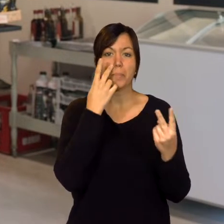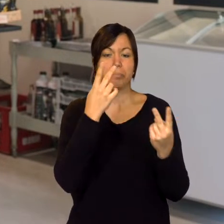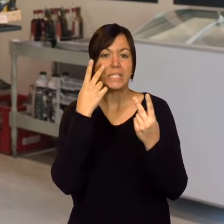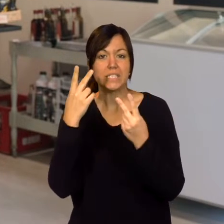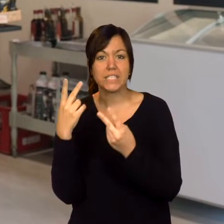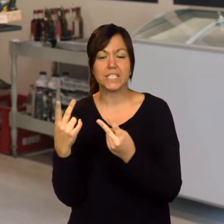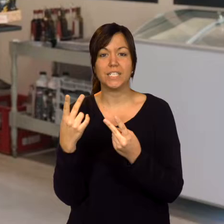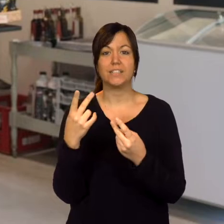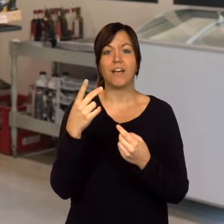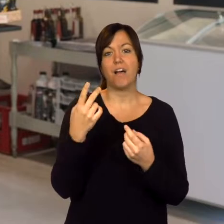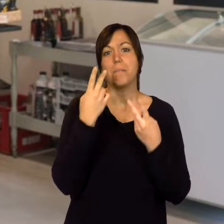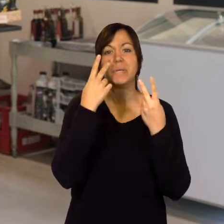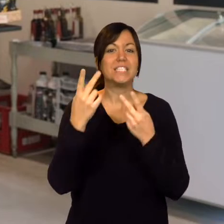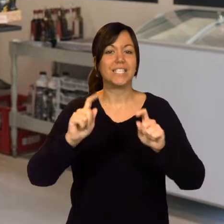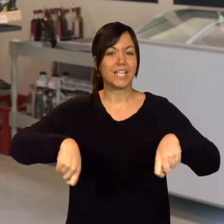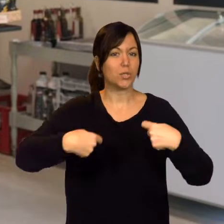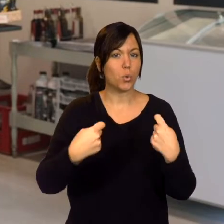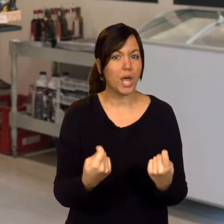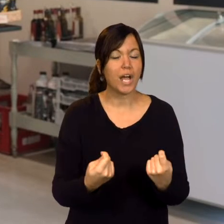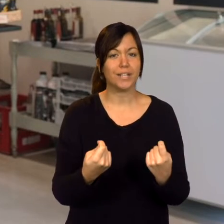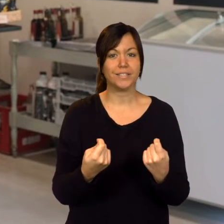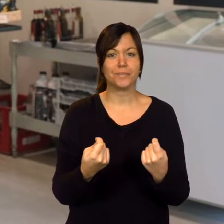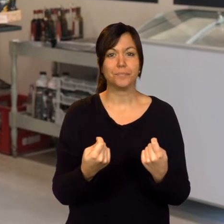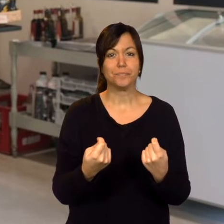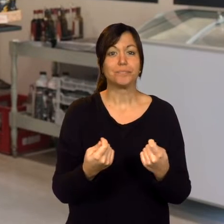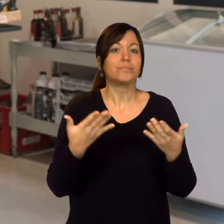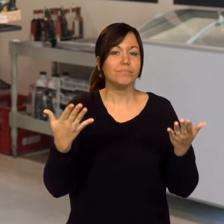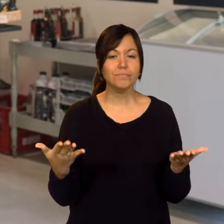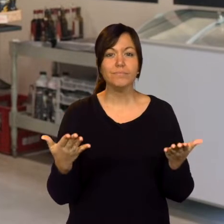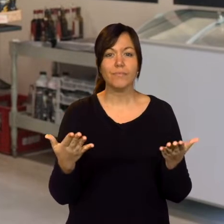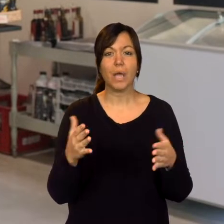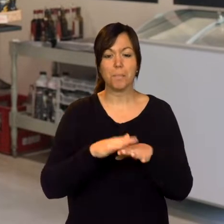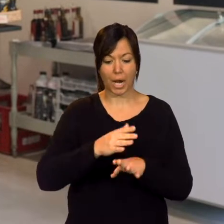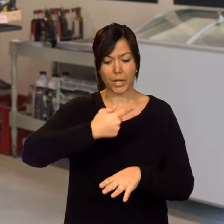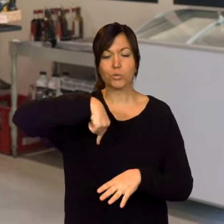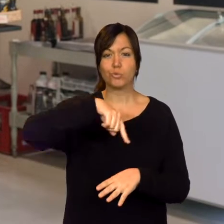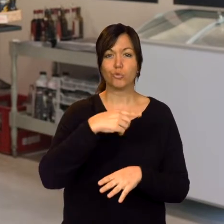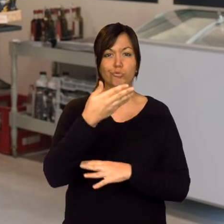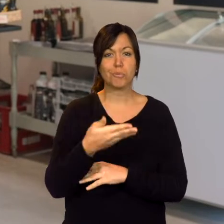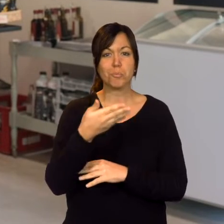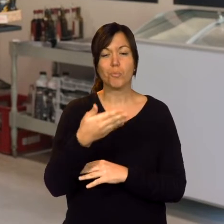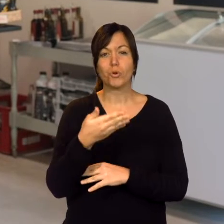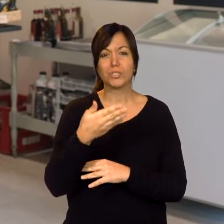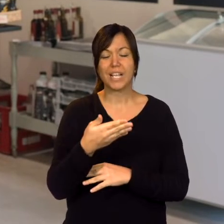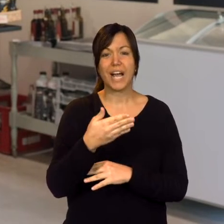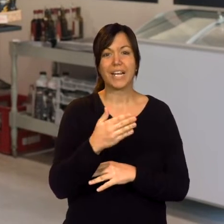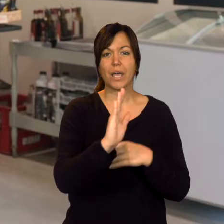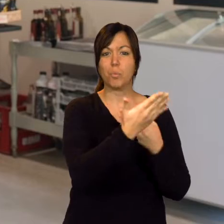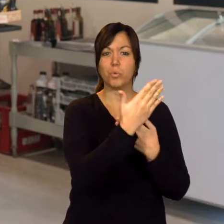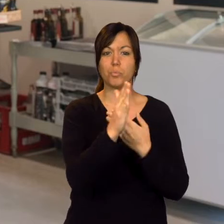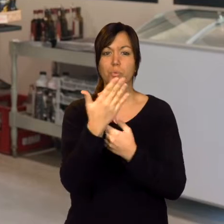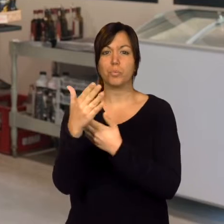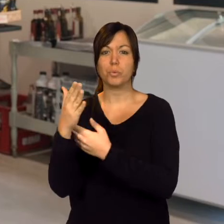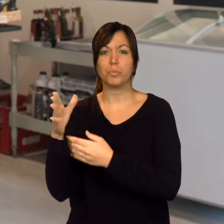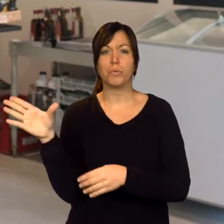de visites, de visites naturals, també en l'àmbit natural. Per tant, per nosaltres és molt important que es